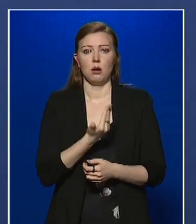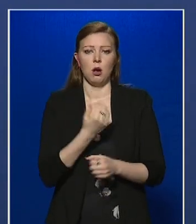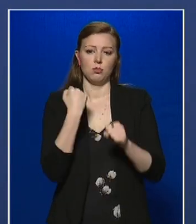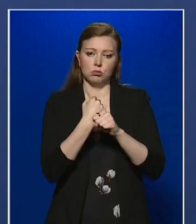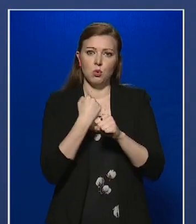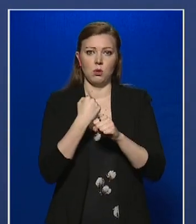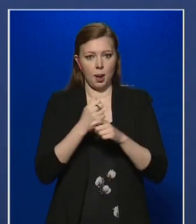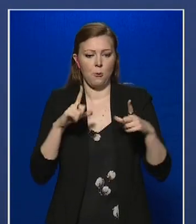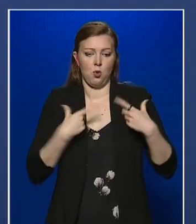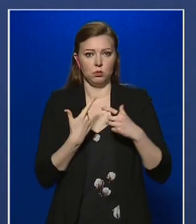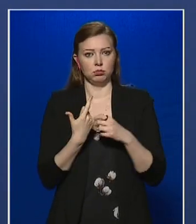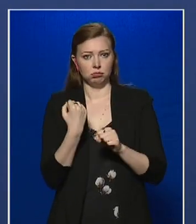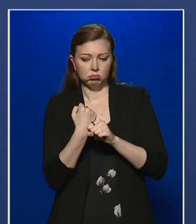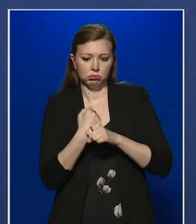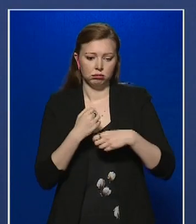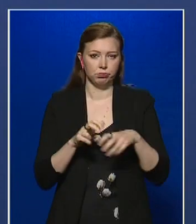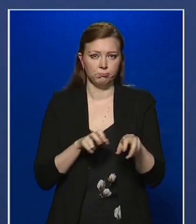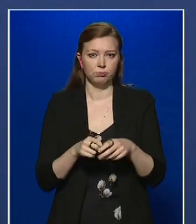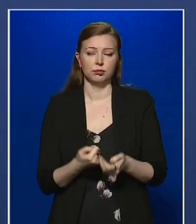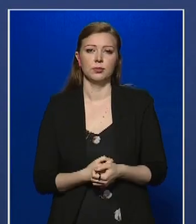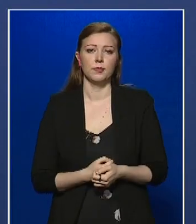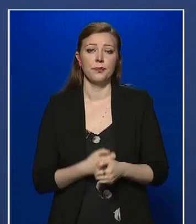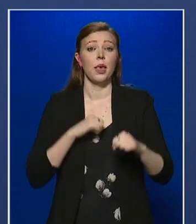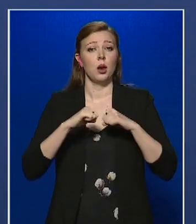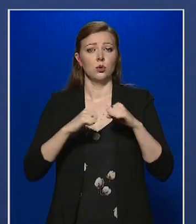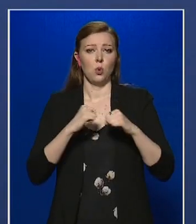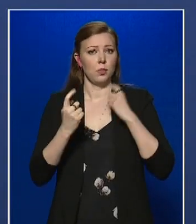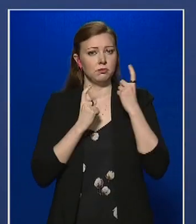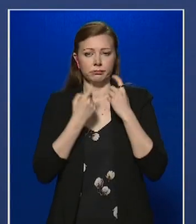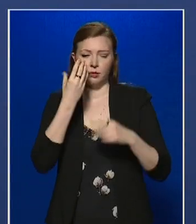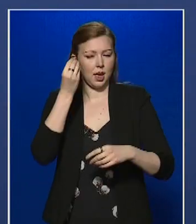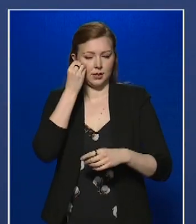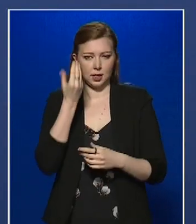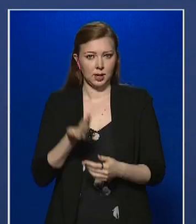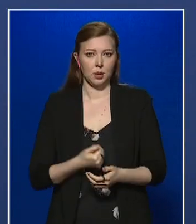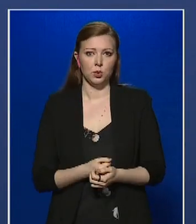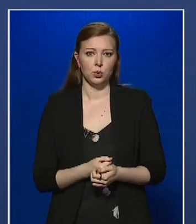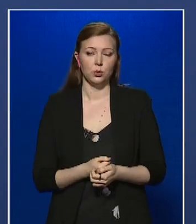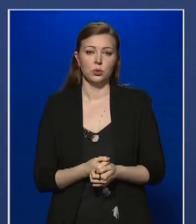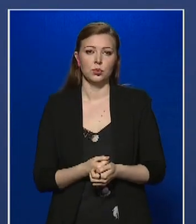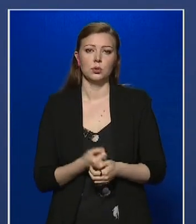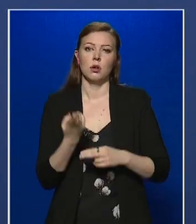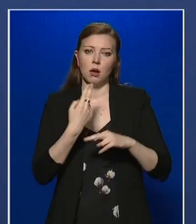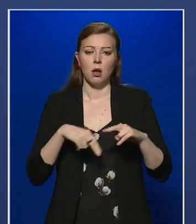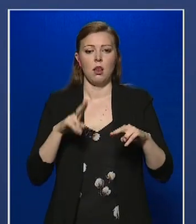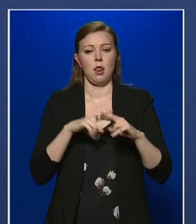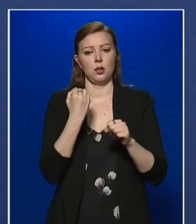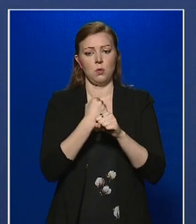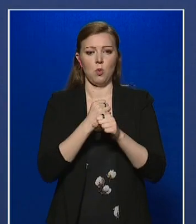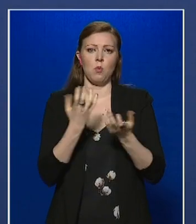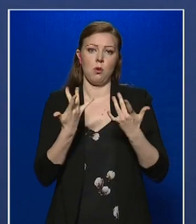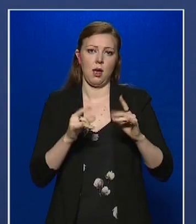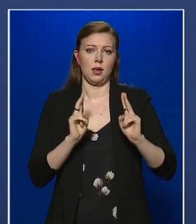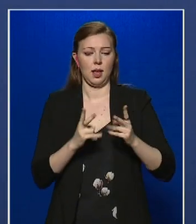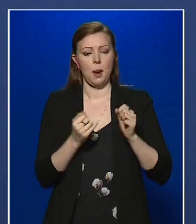munkából élni. A kormány álláspontja ezért egyértelmű. A lehető legtöbb munkahelyet